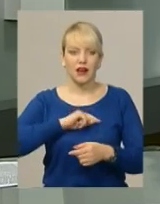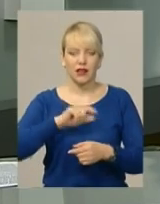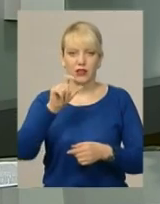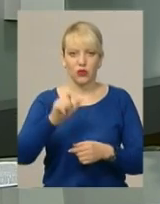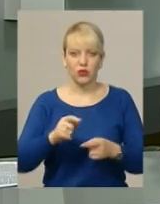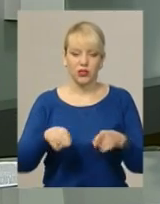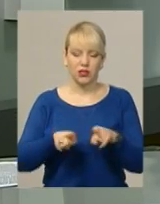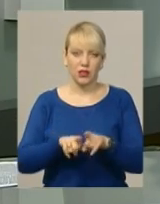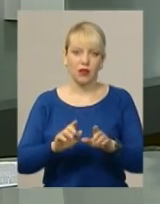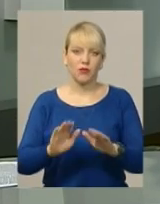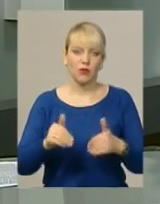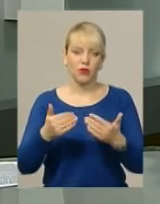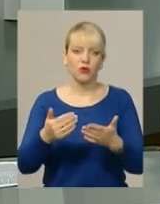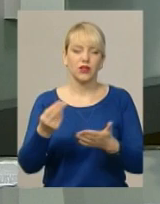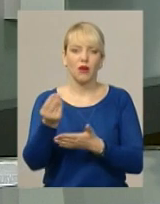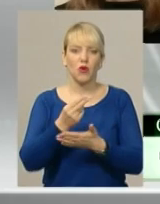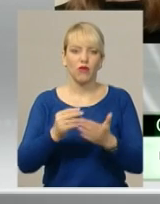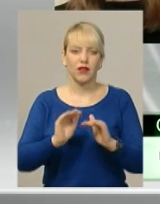їх і пропонують намалювати дітям.